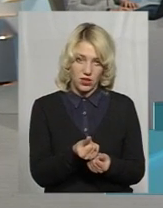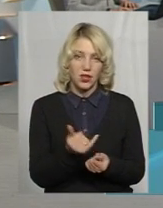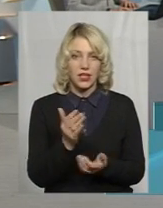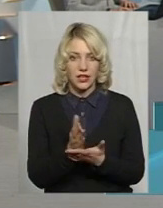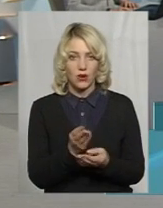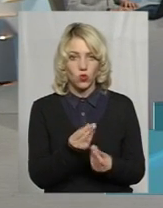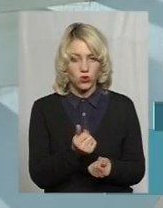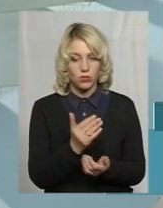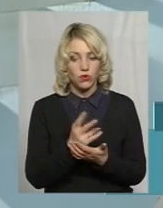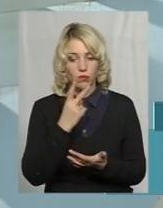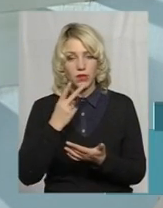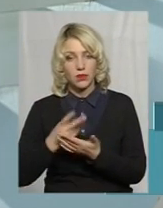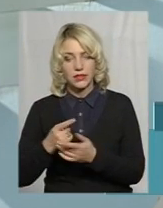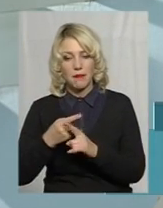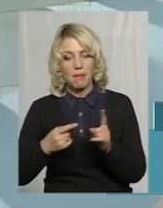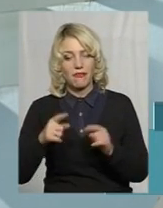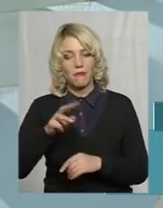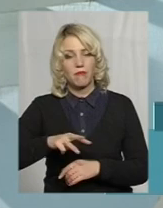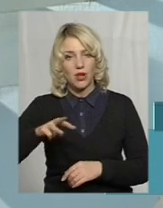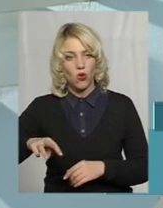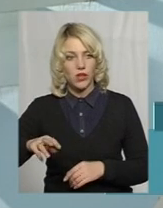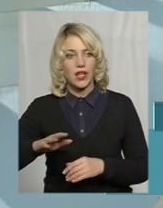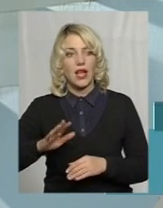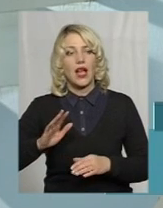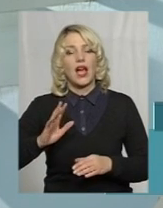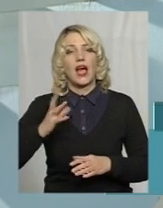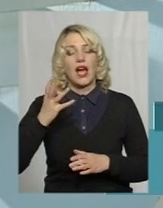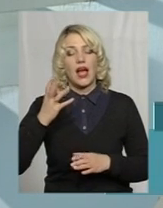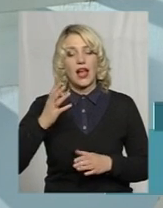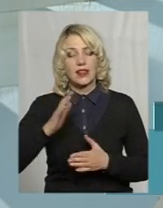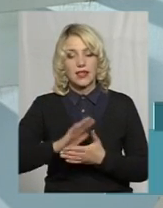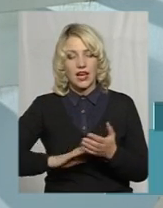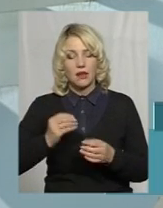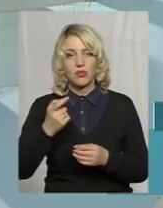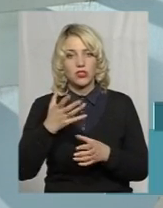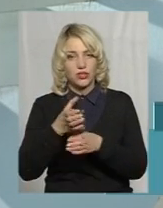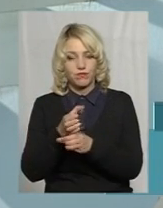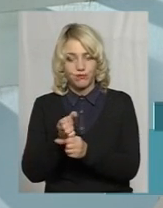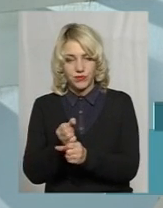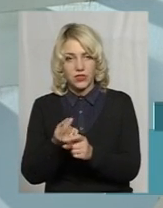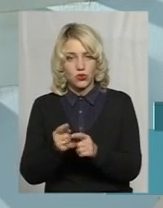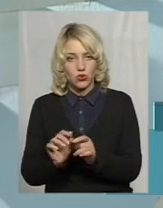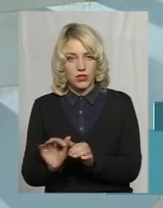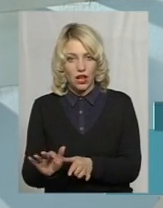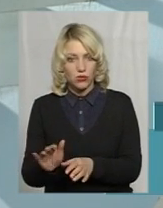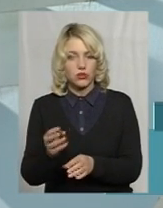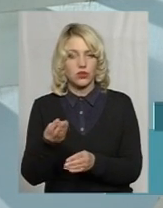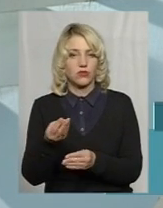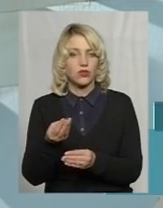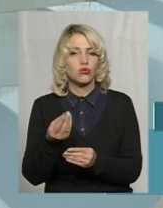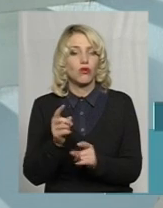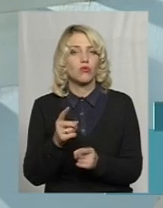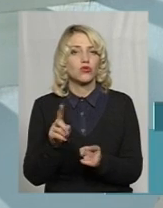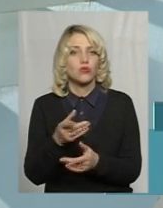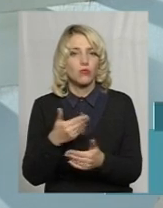було б передбачило півмільйона. Далі ми трошечки кошти навіть зняли з цього заходу, тому що ми розуміли, що